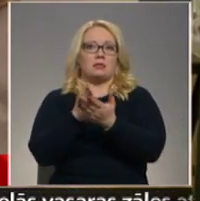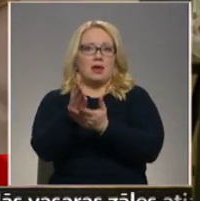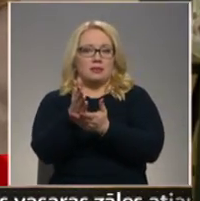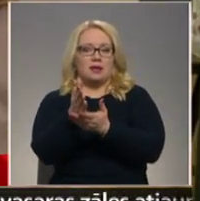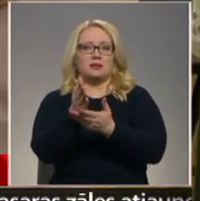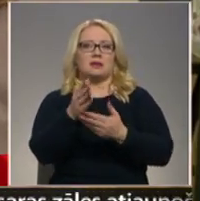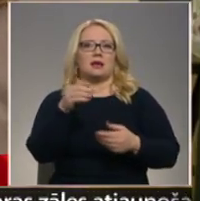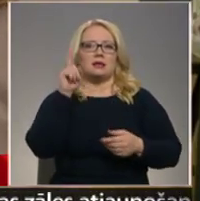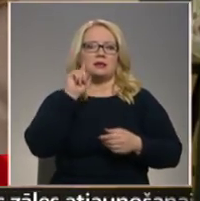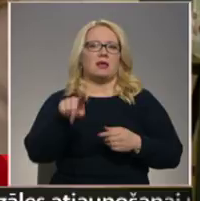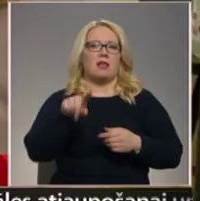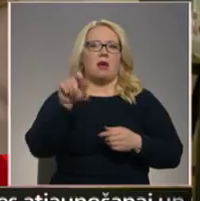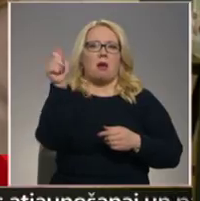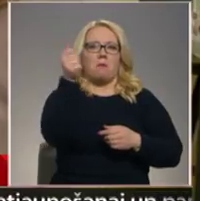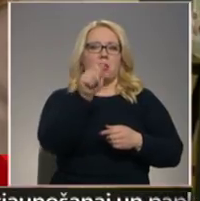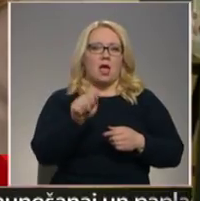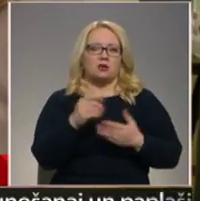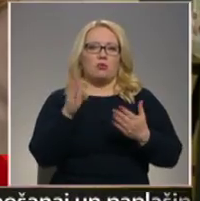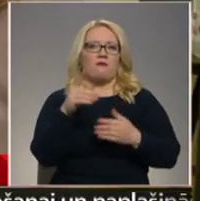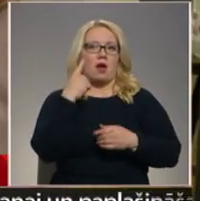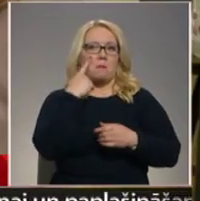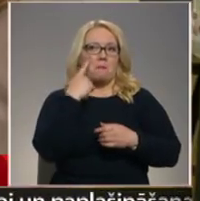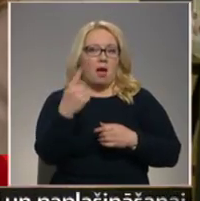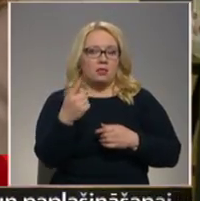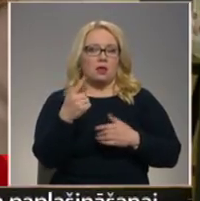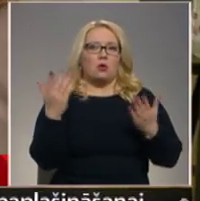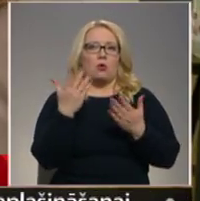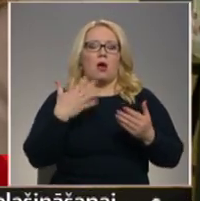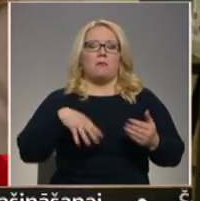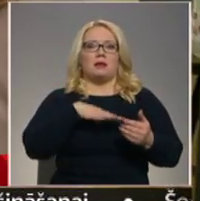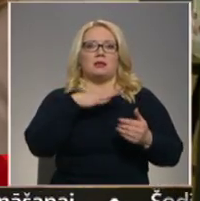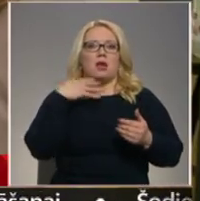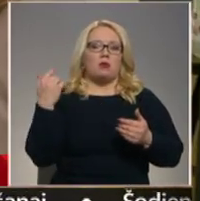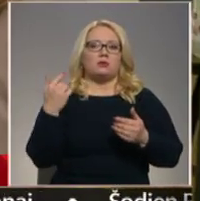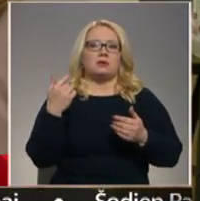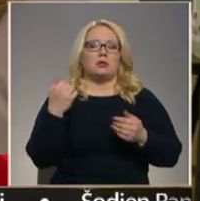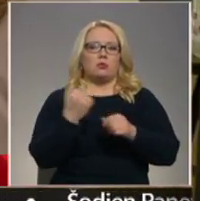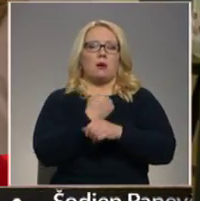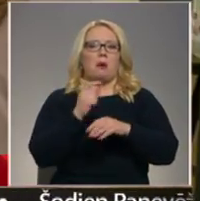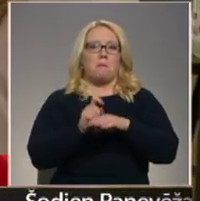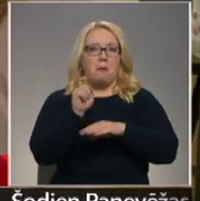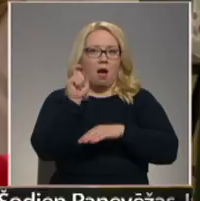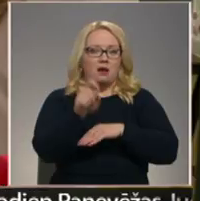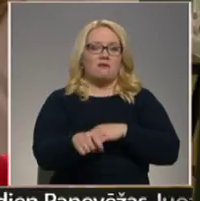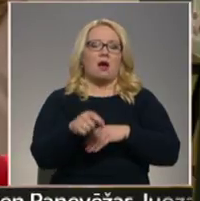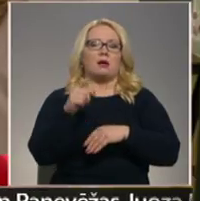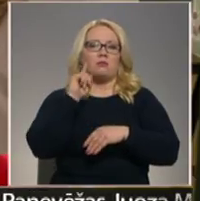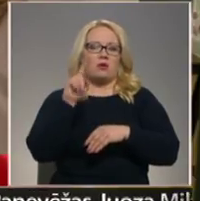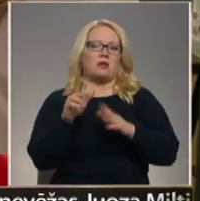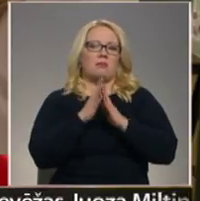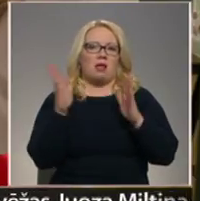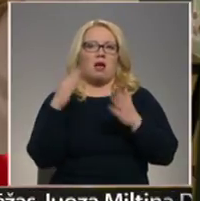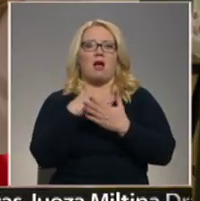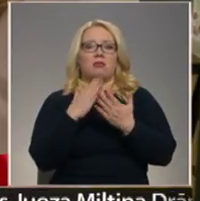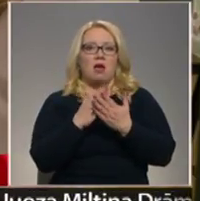tad zinām, plaisa, ko var manīt un ko tomēr daudziem izdodas pārvarēt. Protams, lielākā